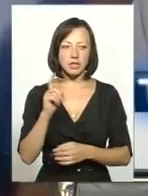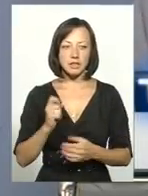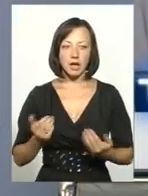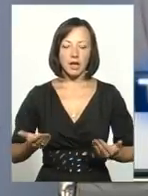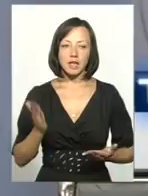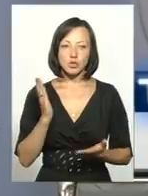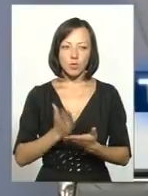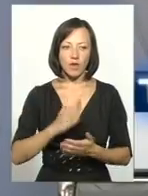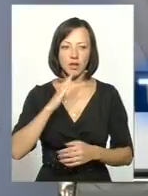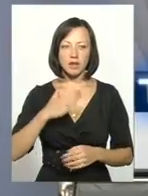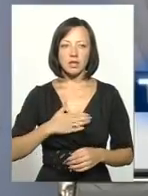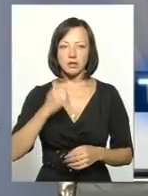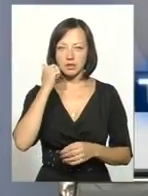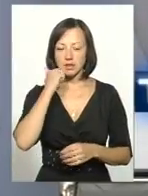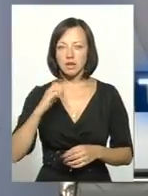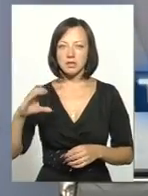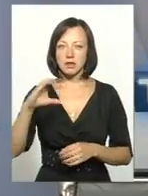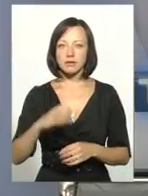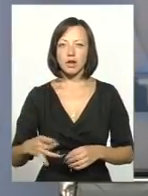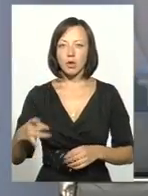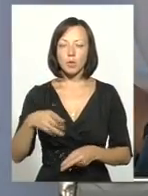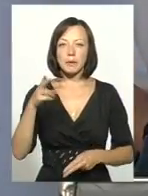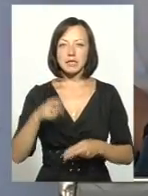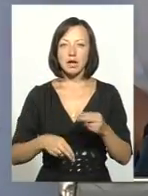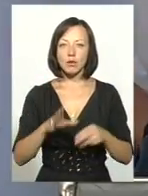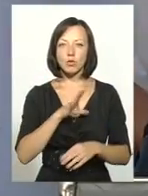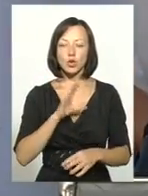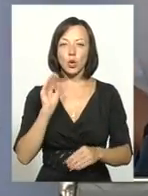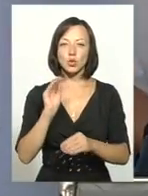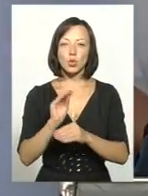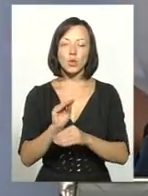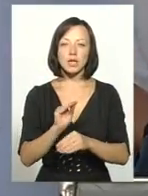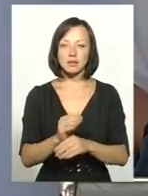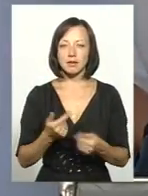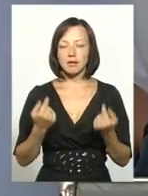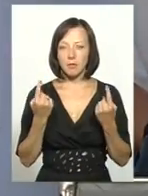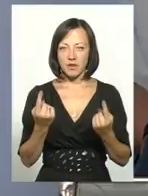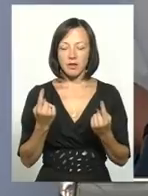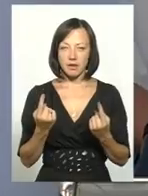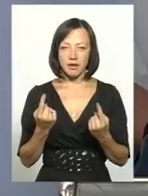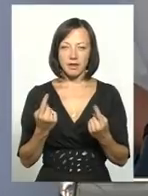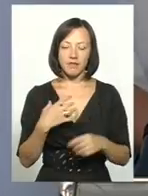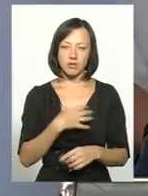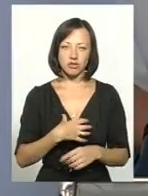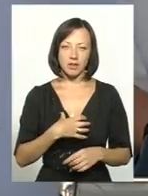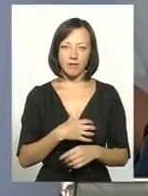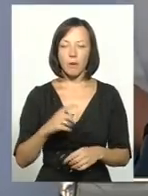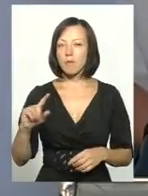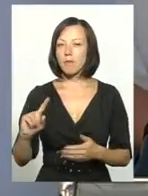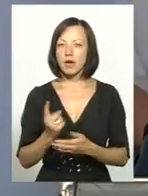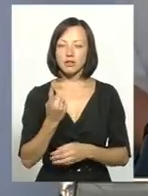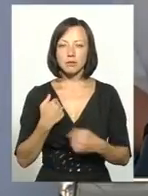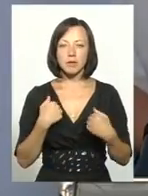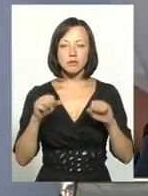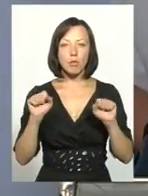нашого Старосинявського району, ми перестали бути дотаційним, що це нам дуже велике і важливо. Вперше ми сьогодні